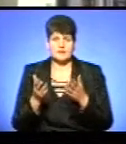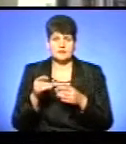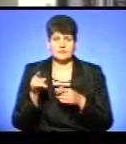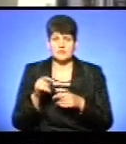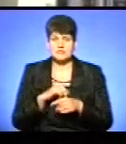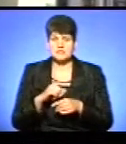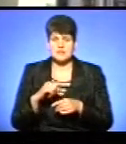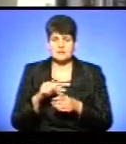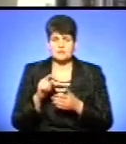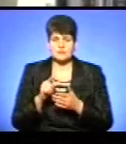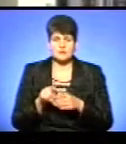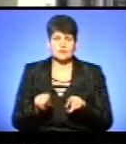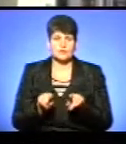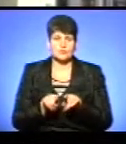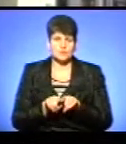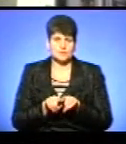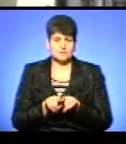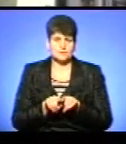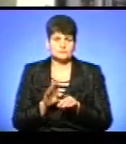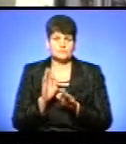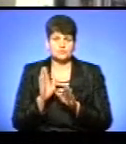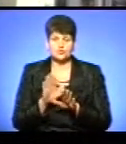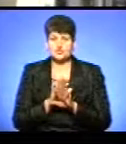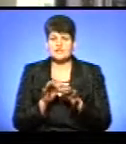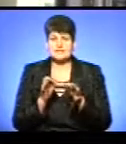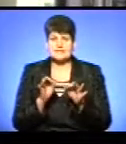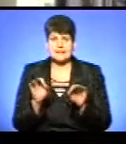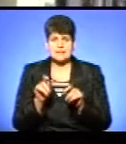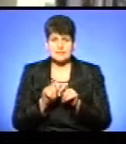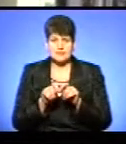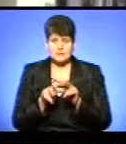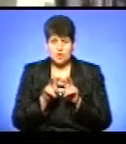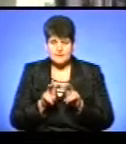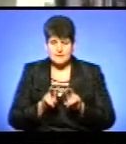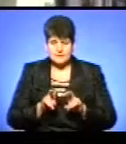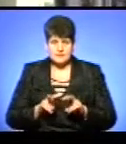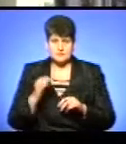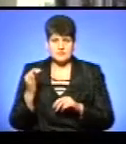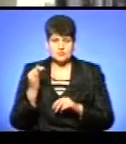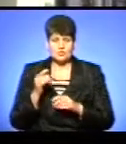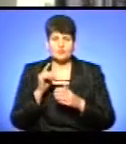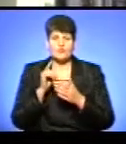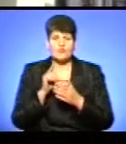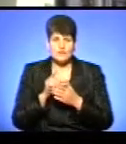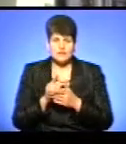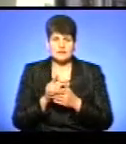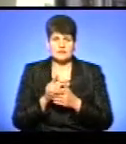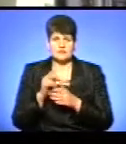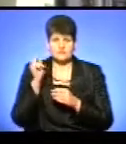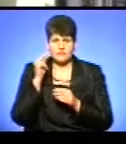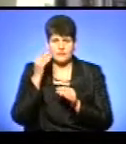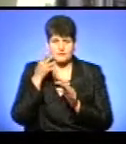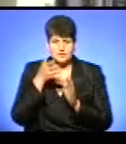самі мають також, будучи незалежними дослідниками історії, вони повинні вивчати